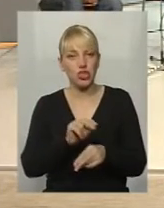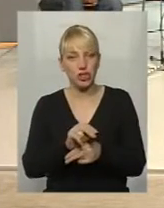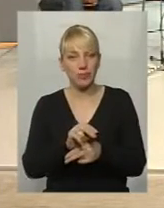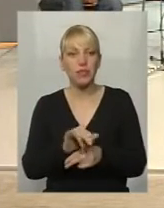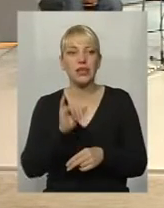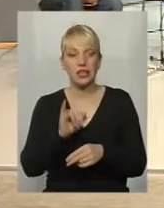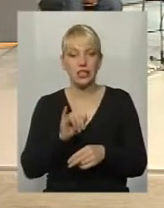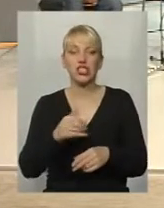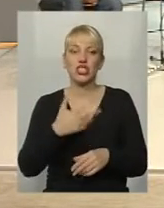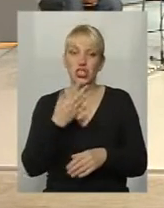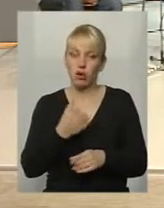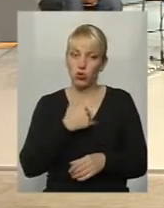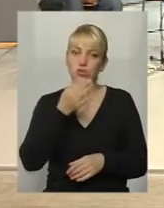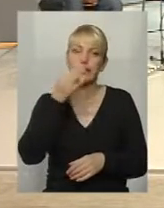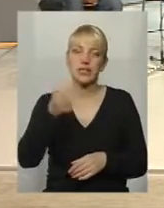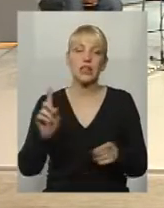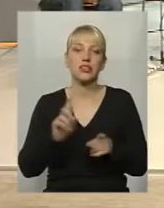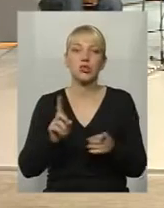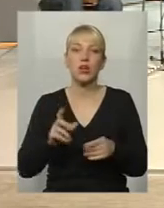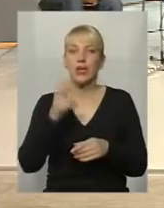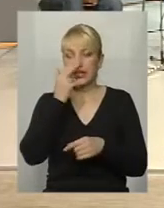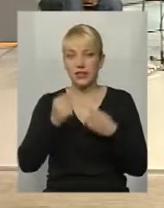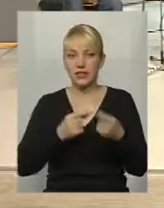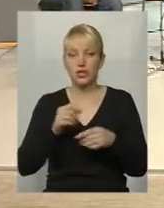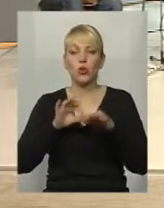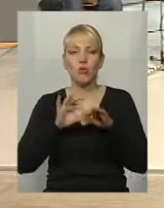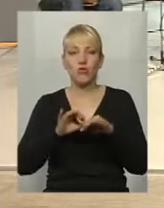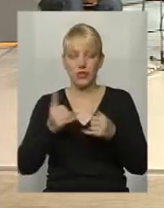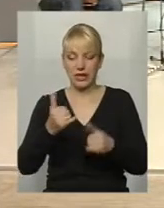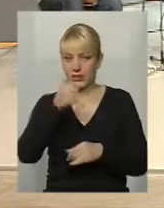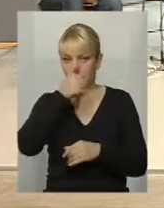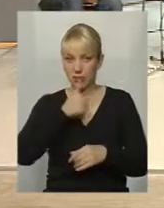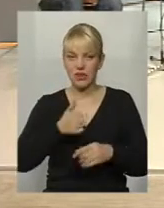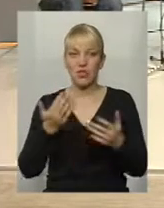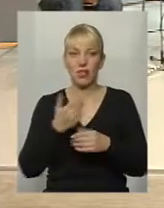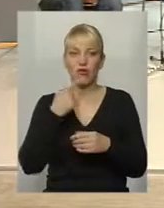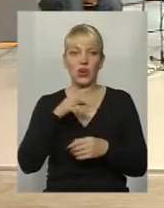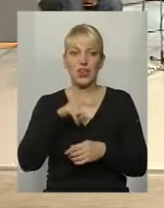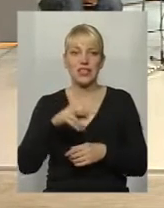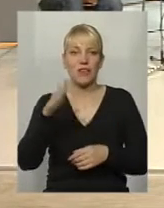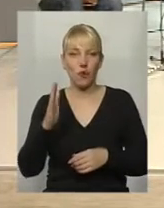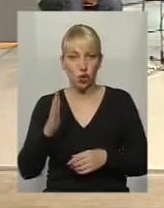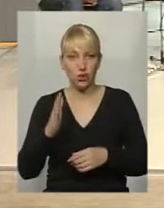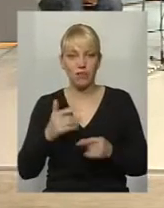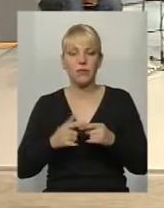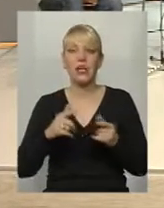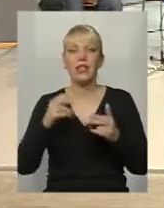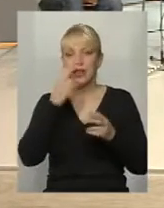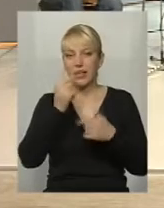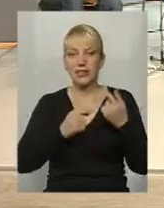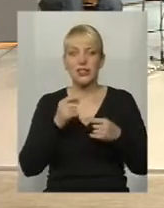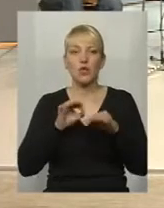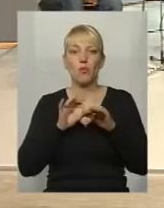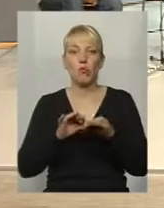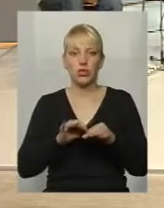І, до речі, хочу сказати, що ми традиційно проводимо, зараз місячник, про який сказала Лариса Володимирівна, традиційно проводимо